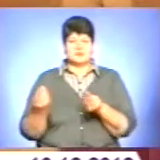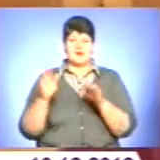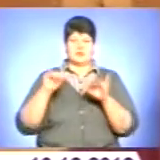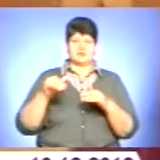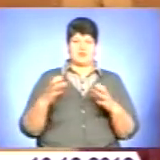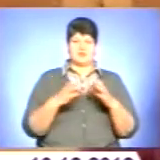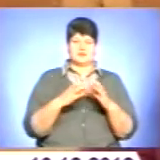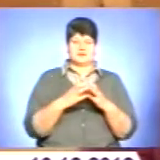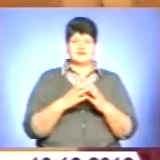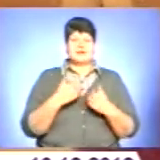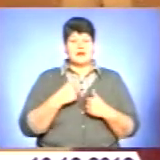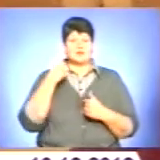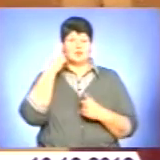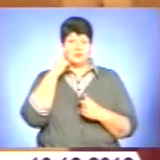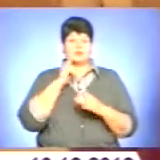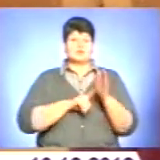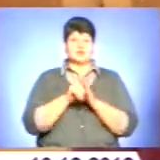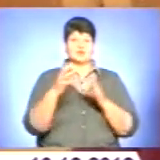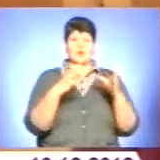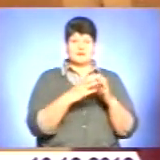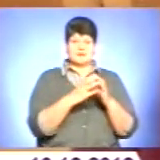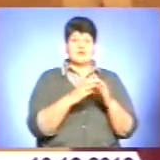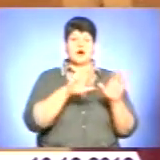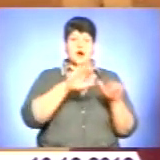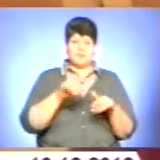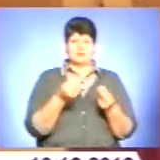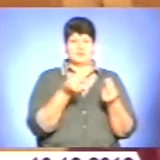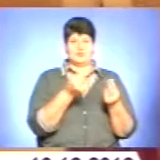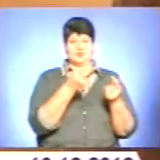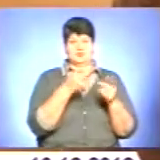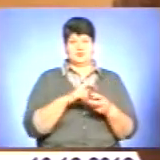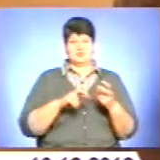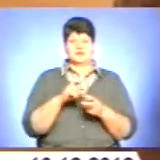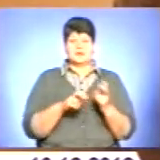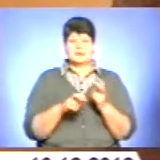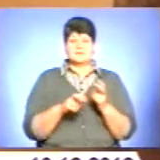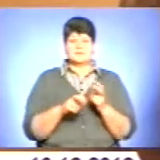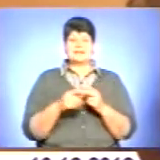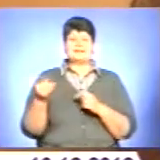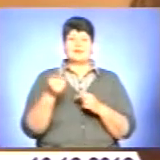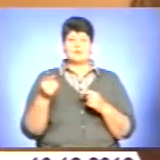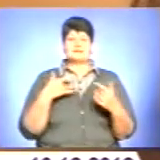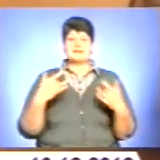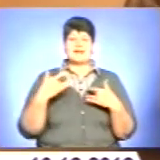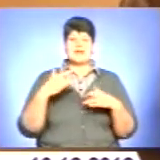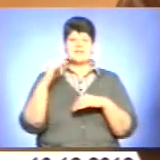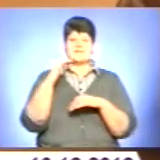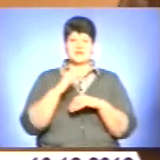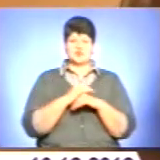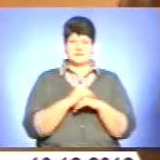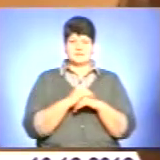колективи. Треба, я думаю, спочатку колективи, а тоді під ці колективи шукати кошти. Все-таки тернопільські театральні вечори